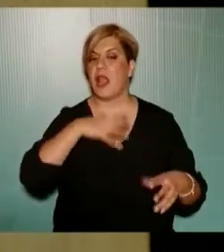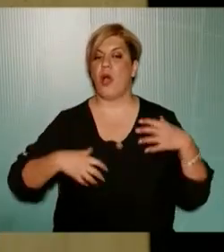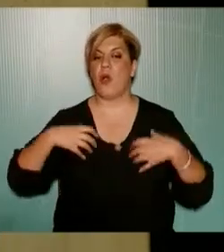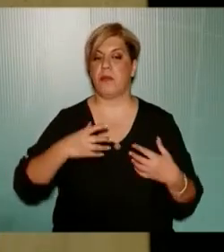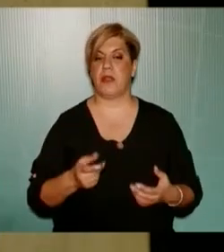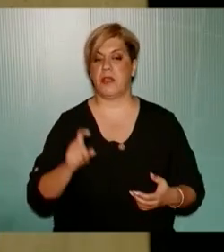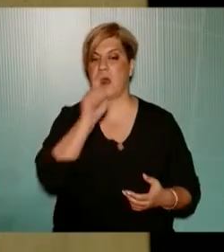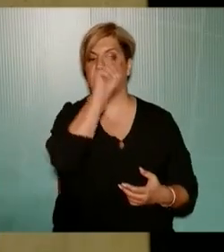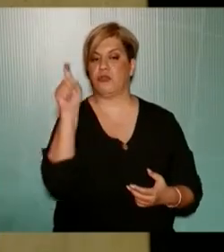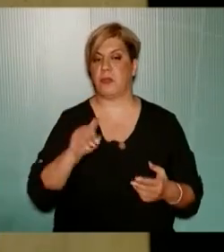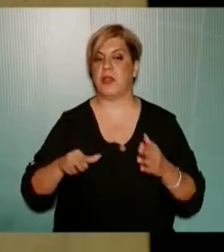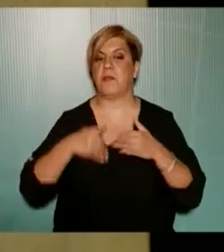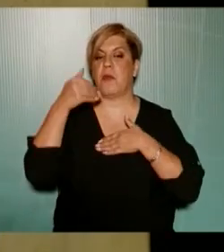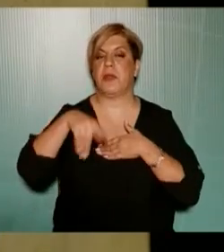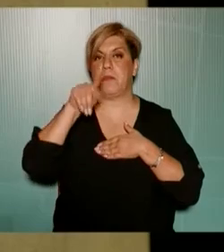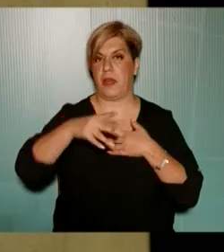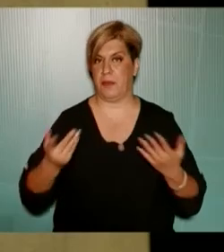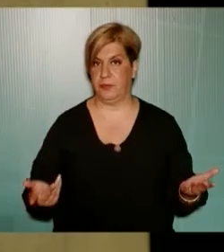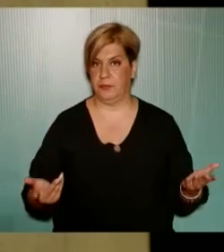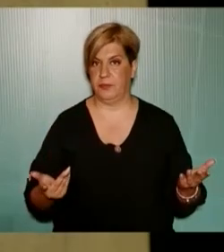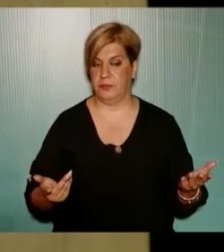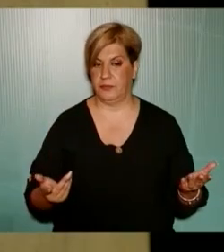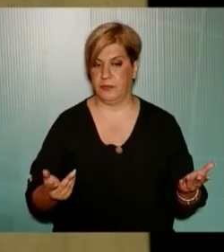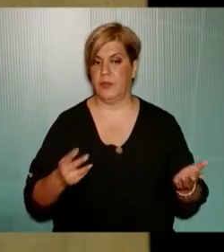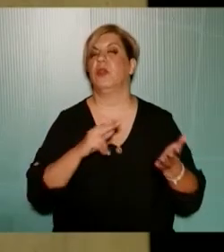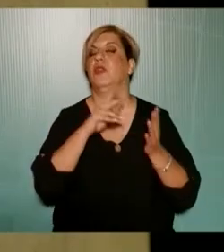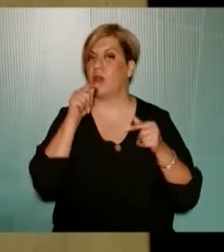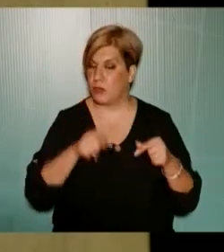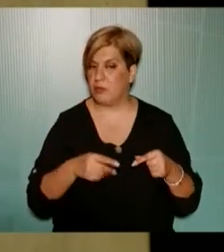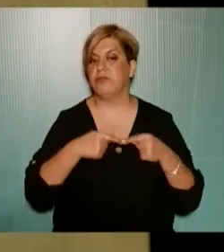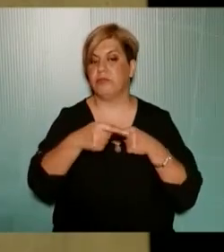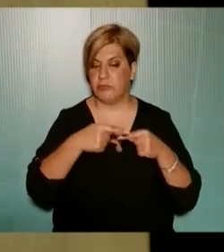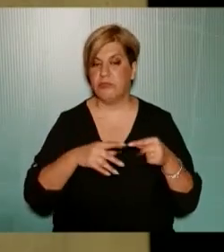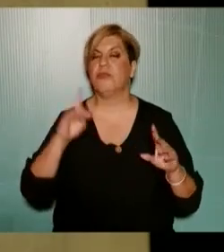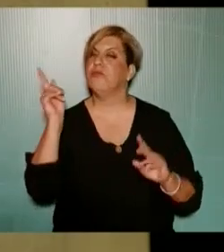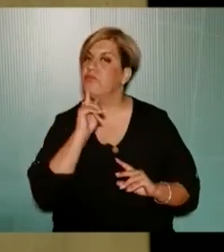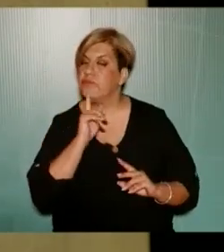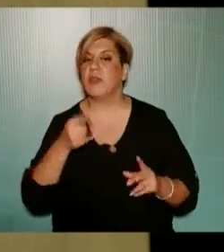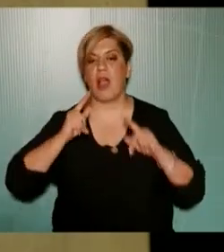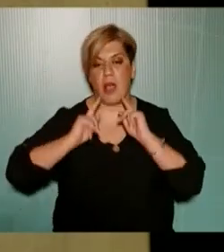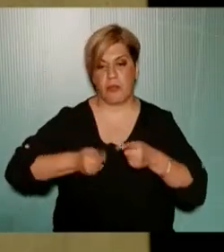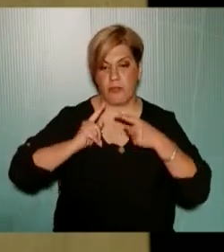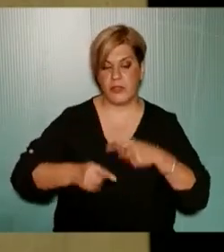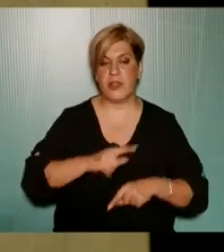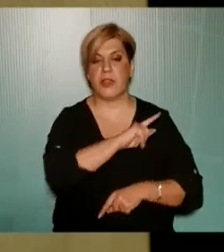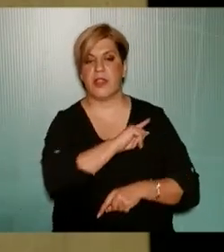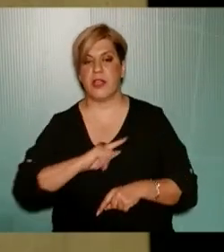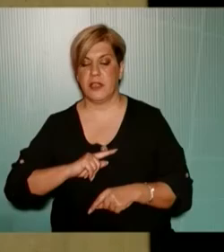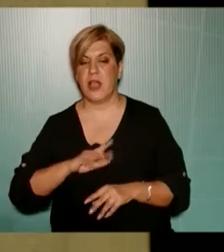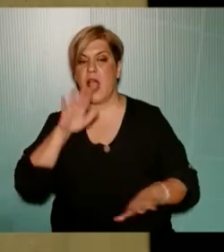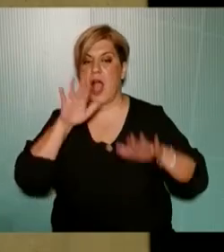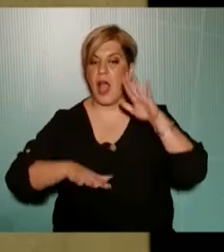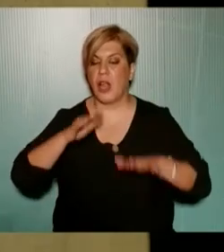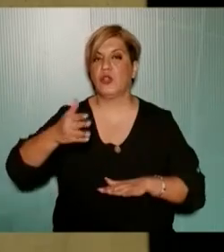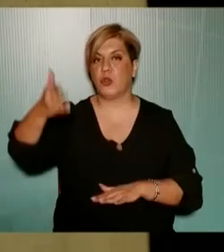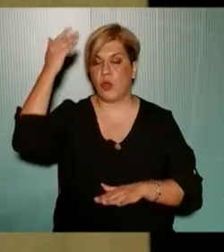επιβιώσουμε την επόμενη μέρα και γι' αυτό κινούνταν και κινώντουσαν τότε οι αποφάσεις της δίκησης ανάλογα